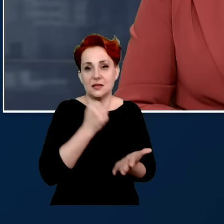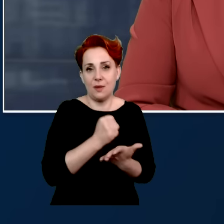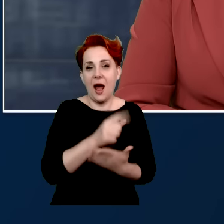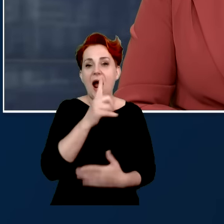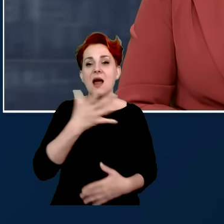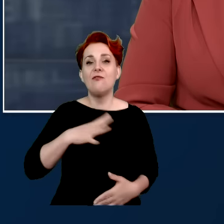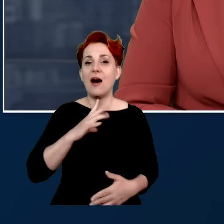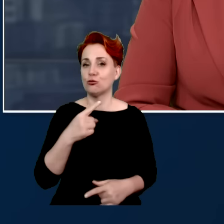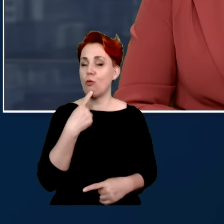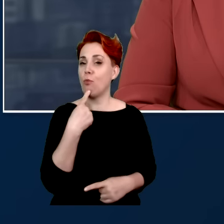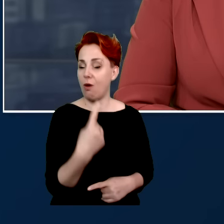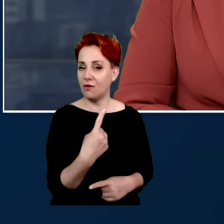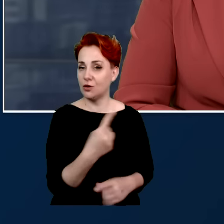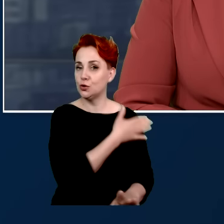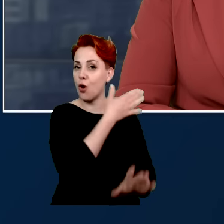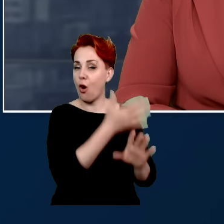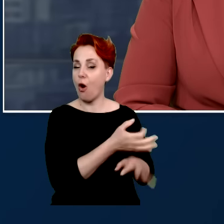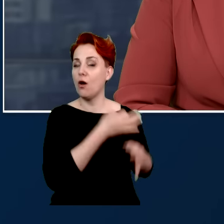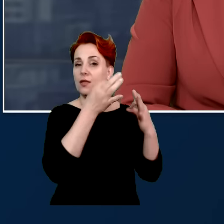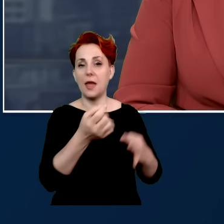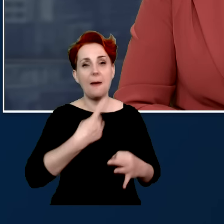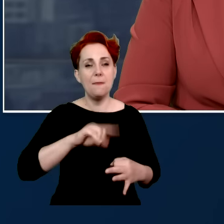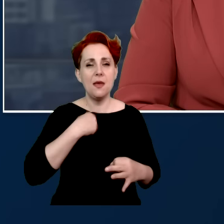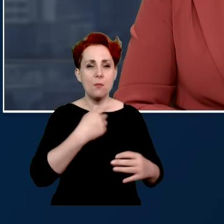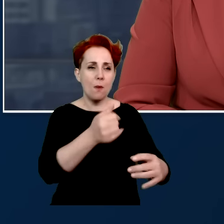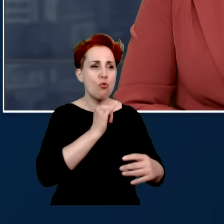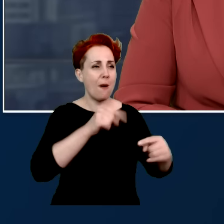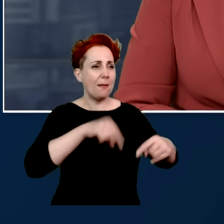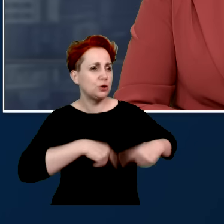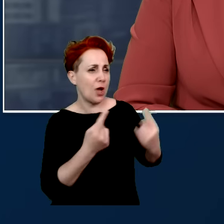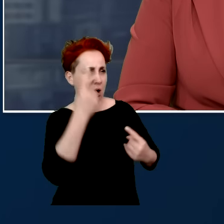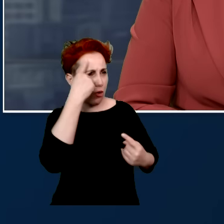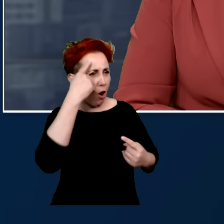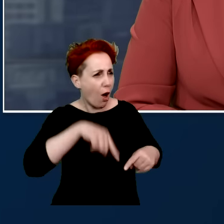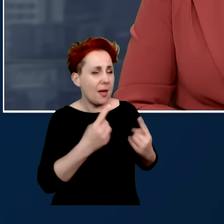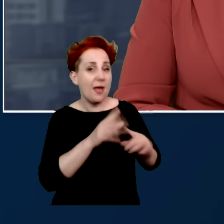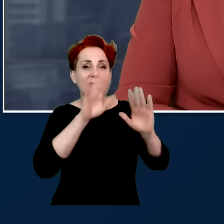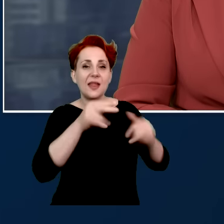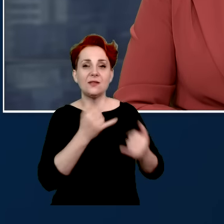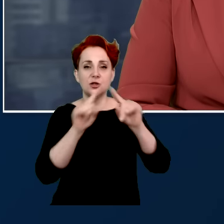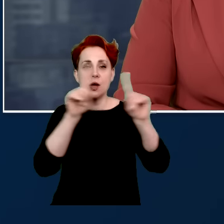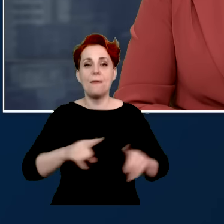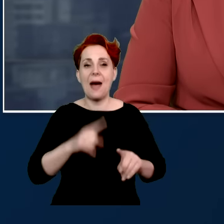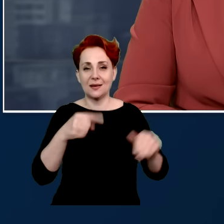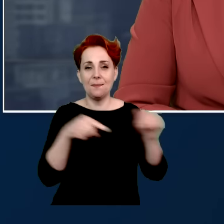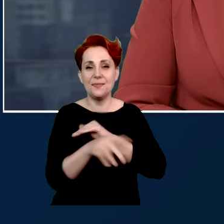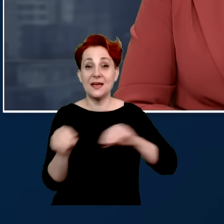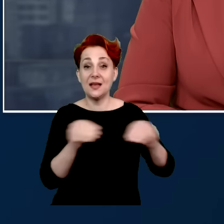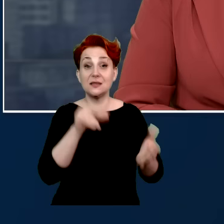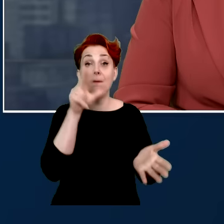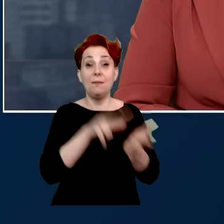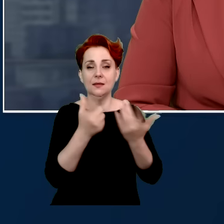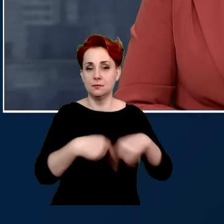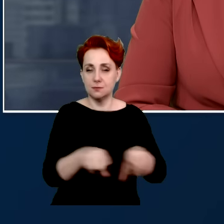podkreślić, że do tej pory byliśmy przekonywani, że nawet jeżeli pakt migracyjny wejdzie w życie, to do Polski